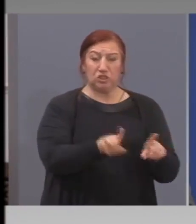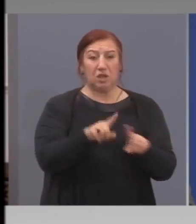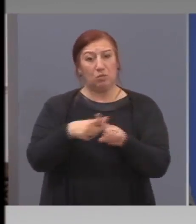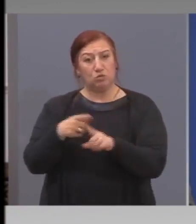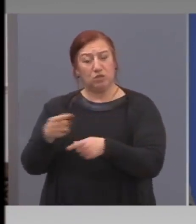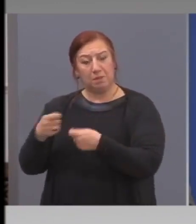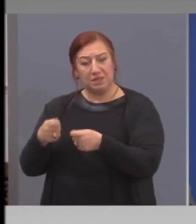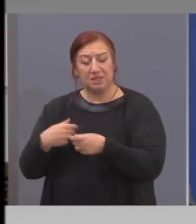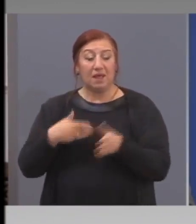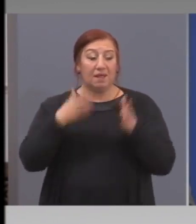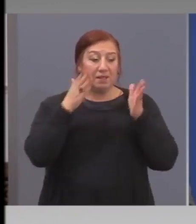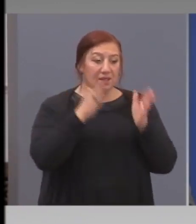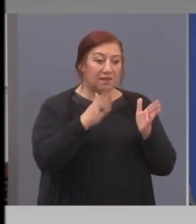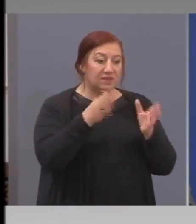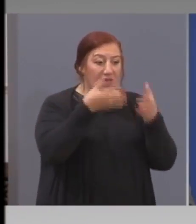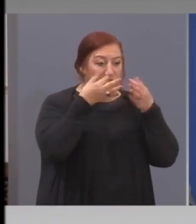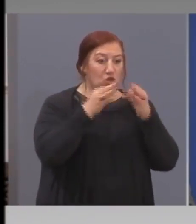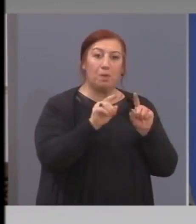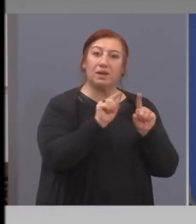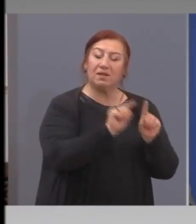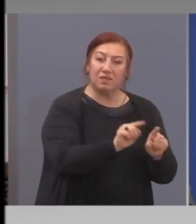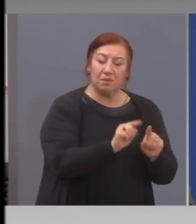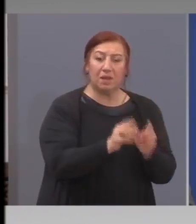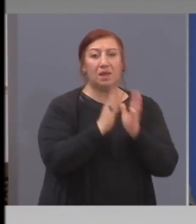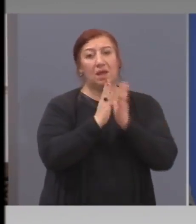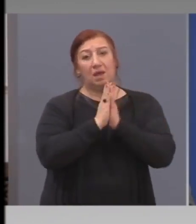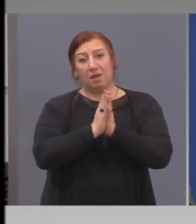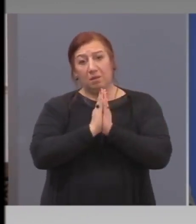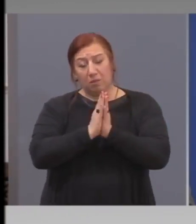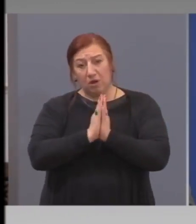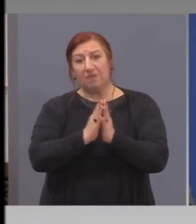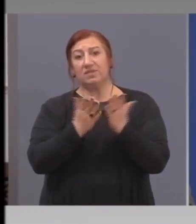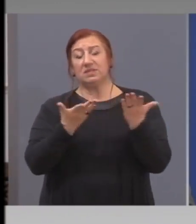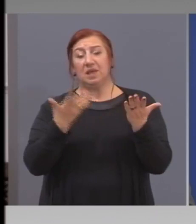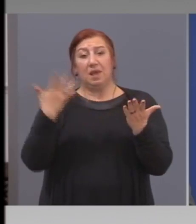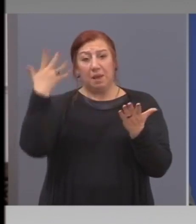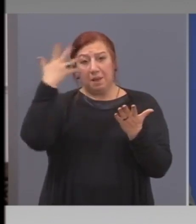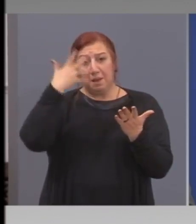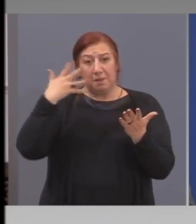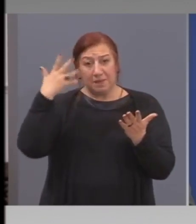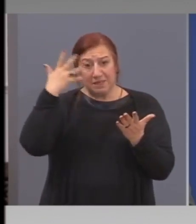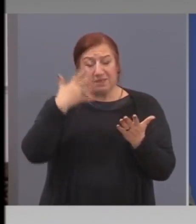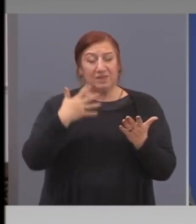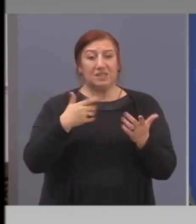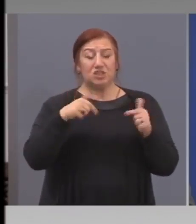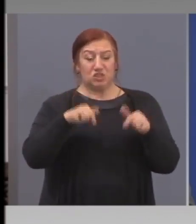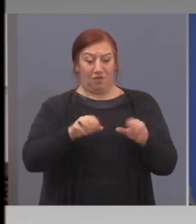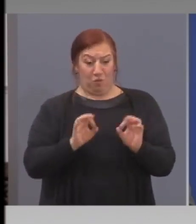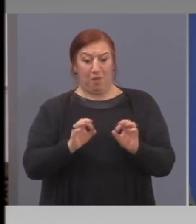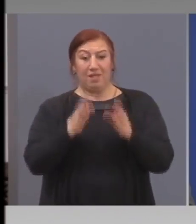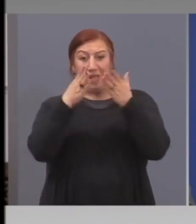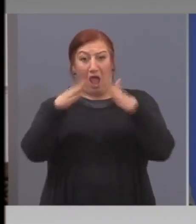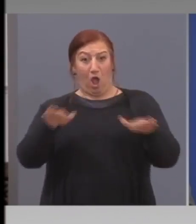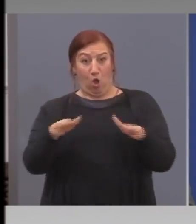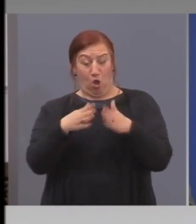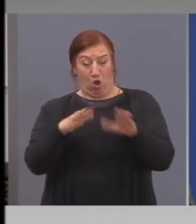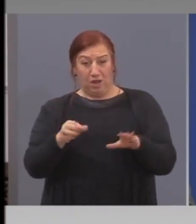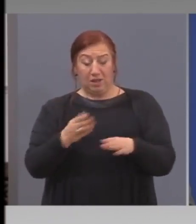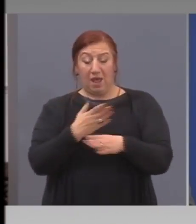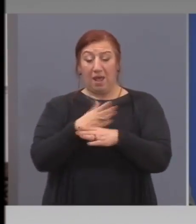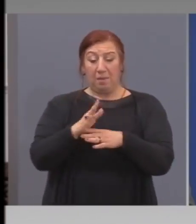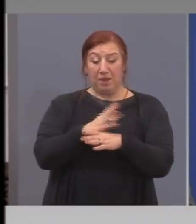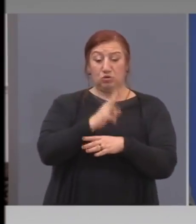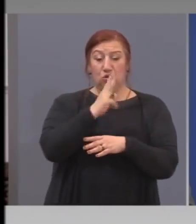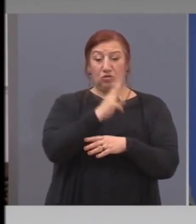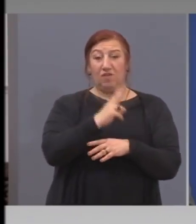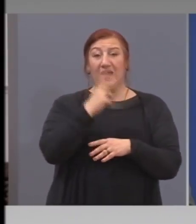внимание, но моля ви се от една седмица сме в тази криза. Представете си, че в момента бяха колените празници и между 21 декември и 5